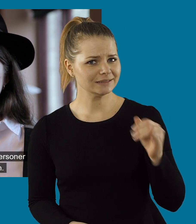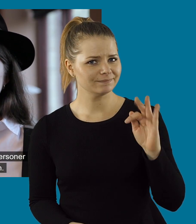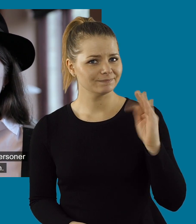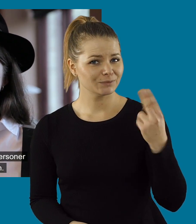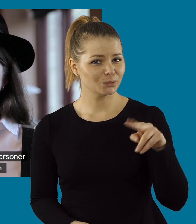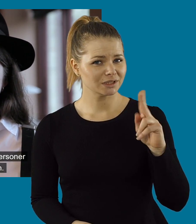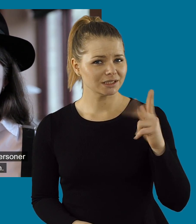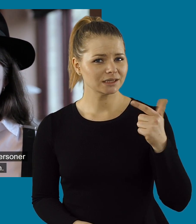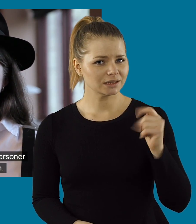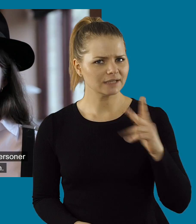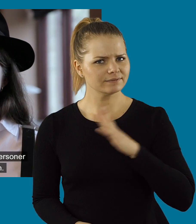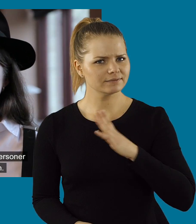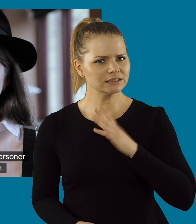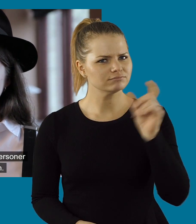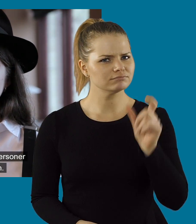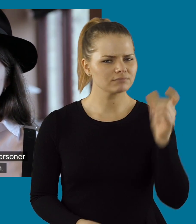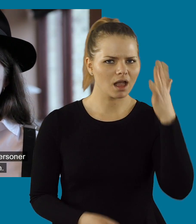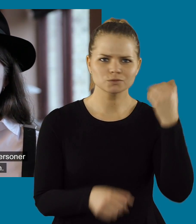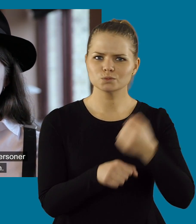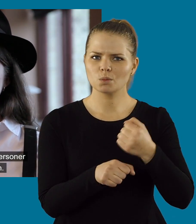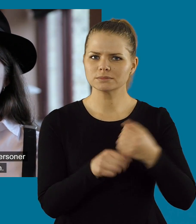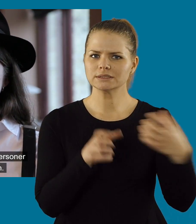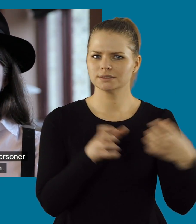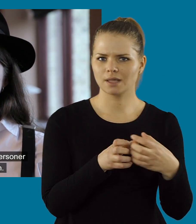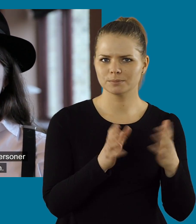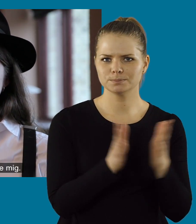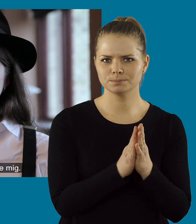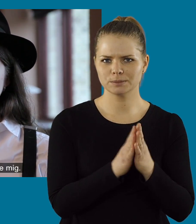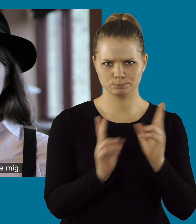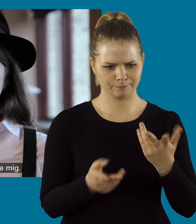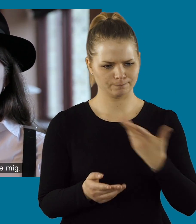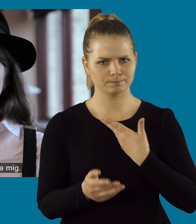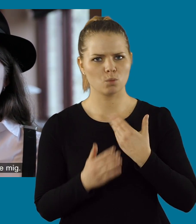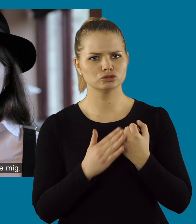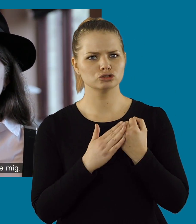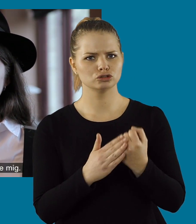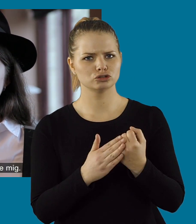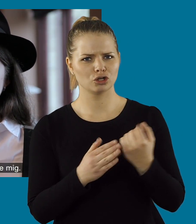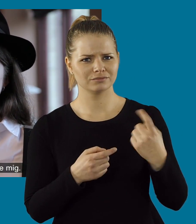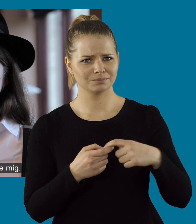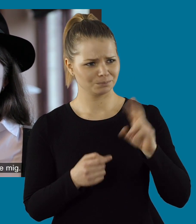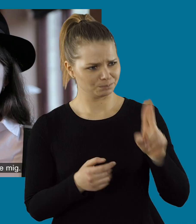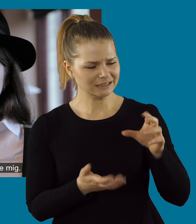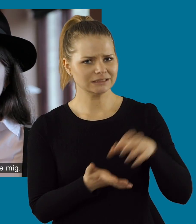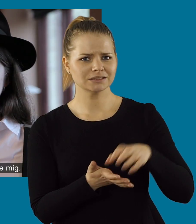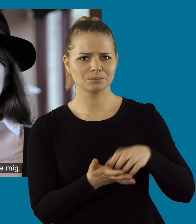väldigt skönt i Fäskerkyrka att ha personer som jobbar tillsammans med som stöttat en idé också.